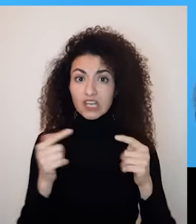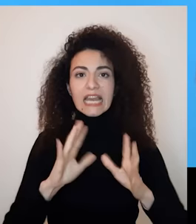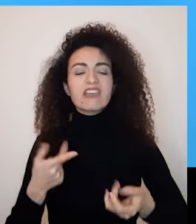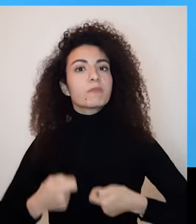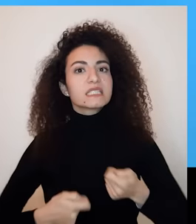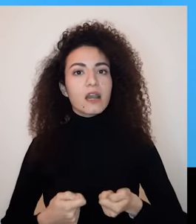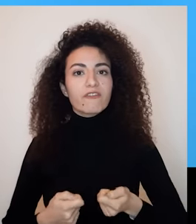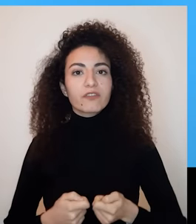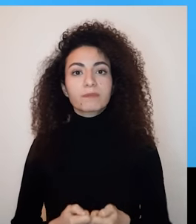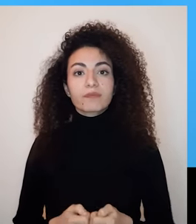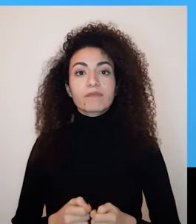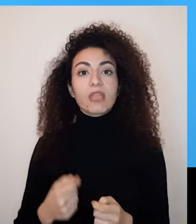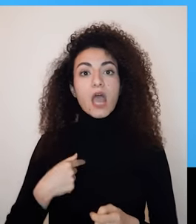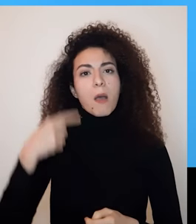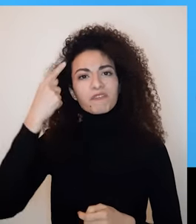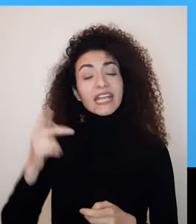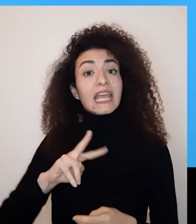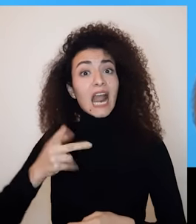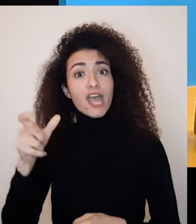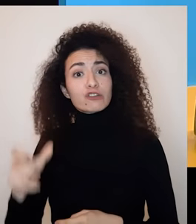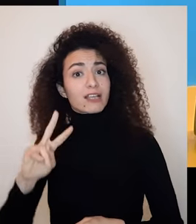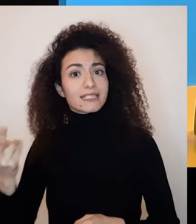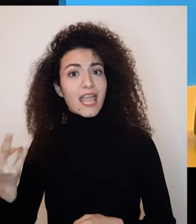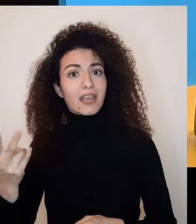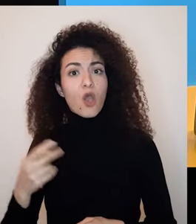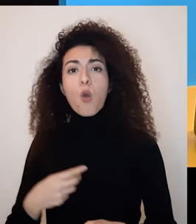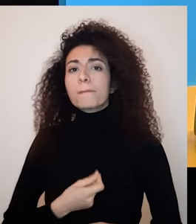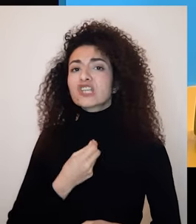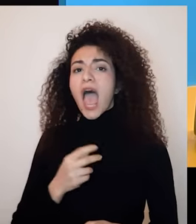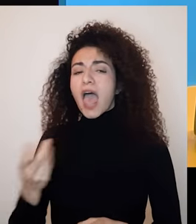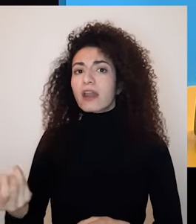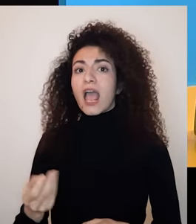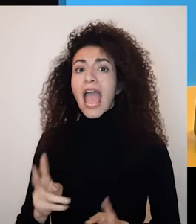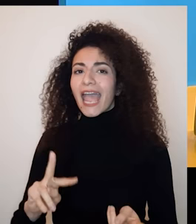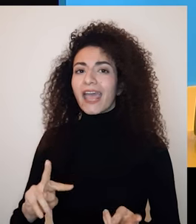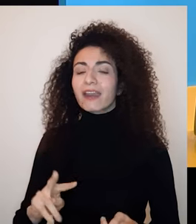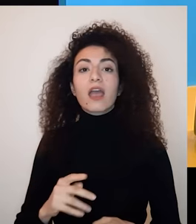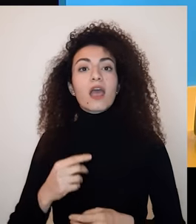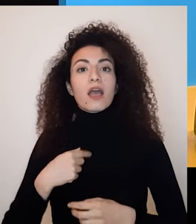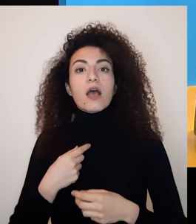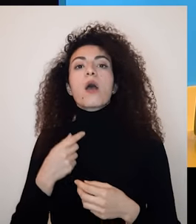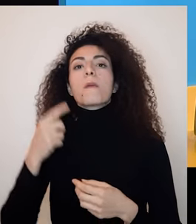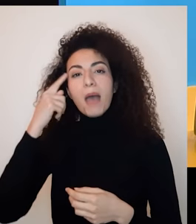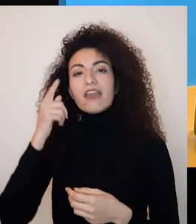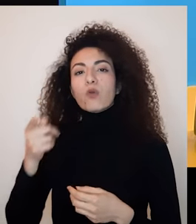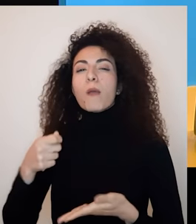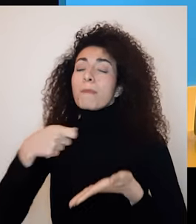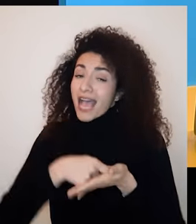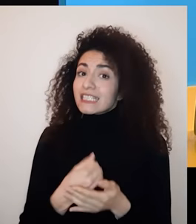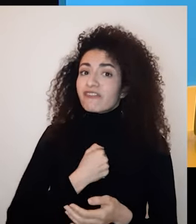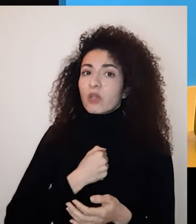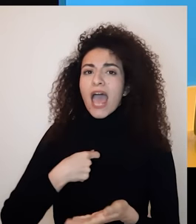بسرعة بل نتحدث بإيجابية عن ما حصل الطابق الخامس إدارة الخلافات الاختلاف بوجهة النظر لابد منه